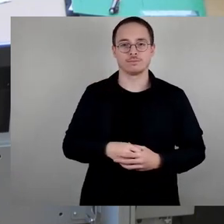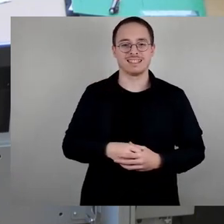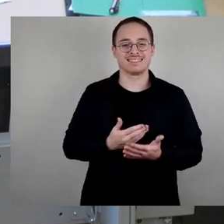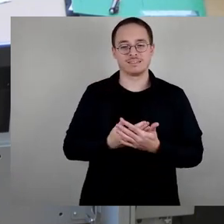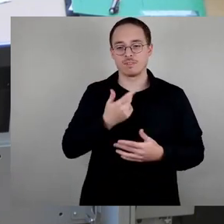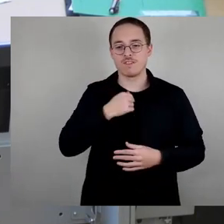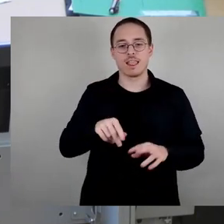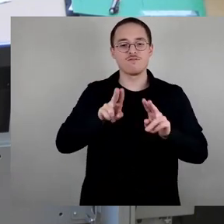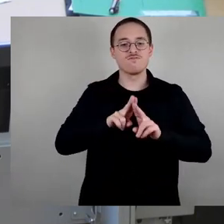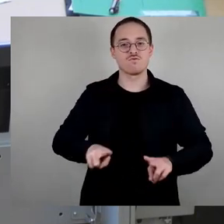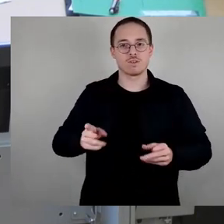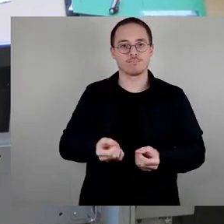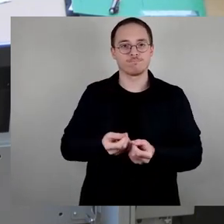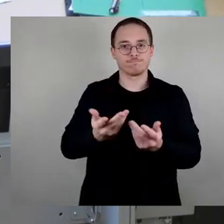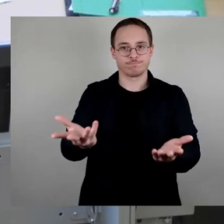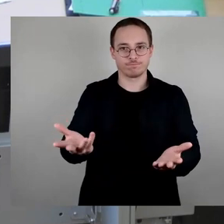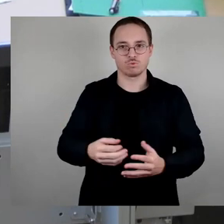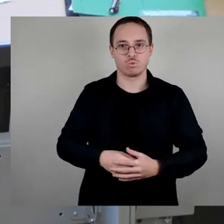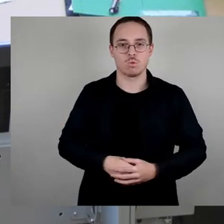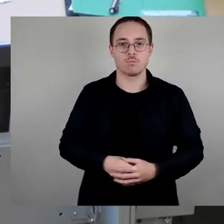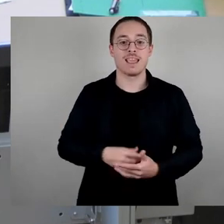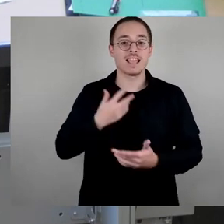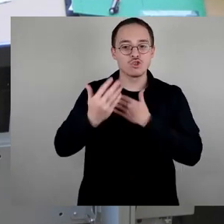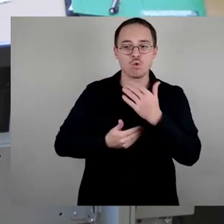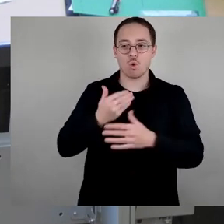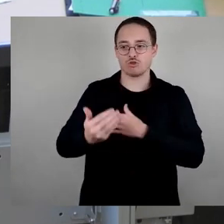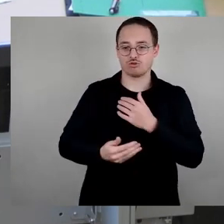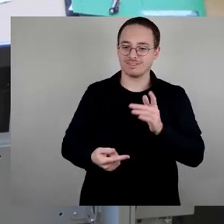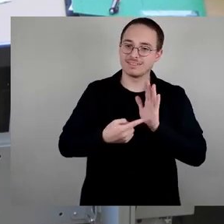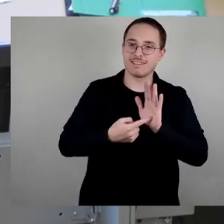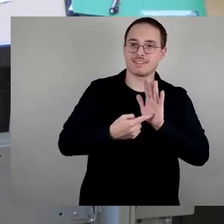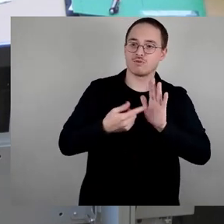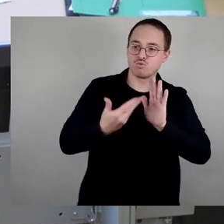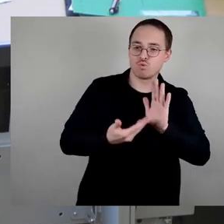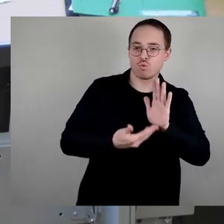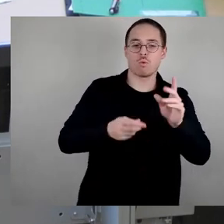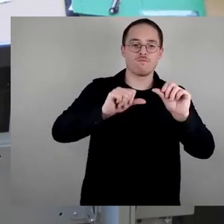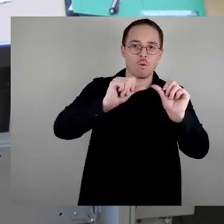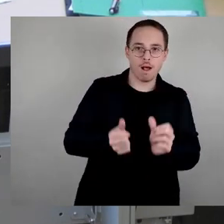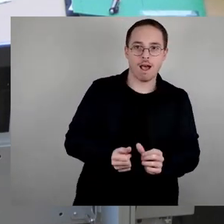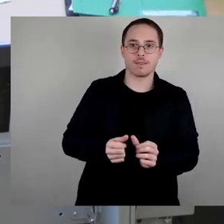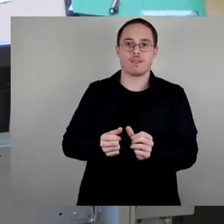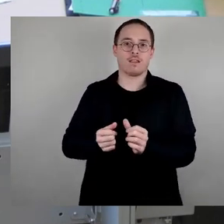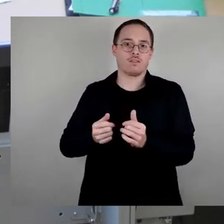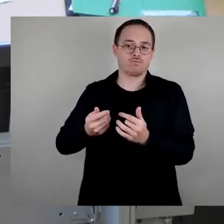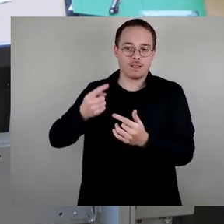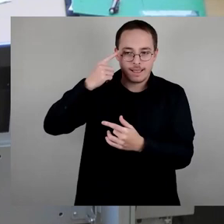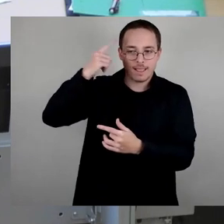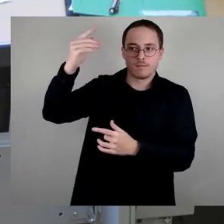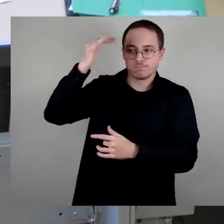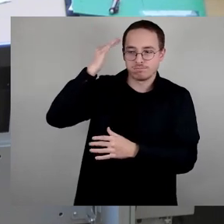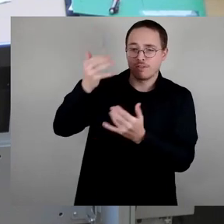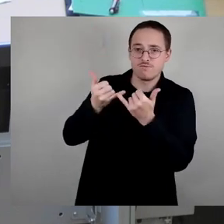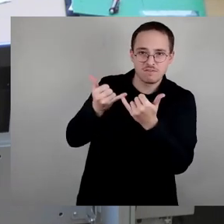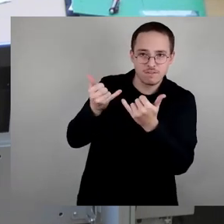Herren, müssen konserviert werden. Formate und Ausgestaltung des Gedenkens sind im Fluss und das ist aus meiner Sicht sehr wichtig und sehr gut für eine lebendige